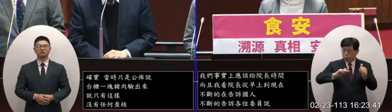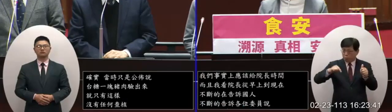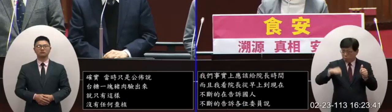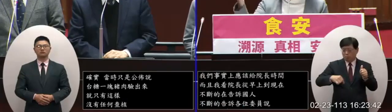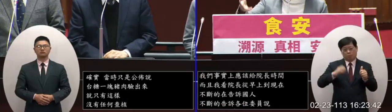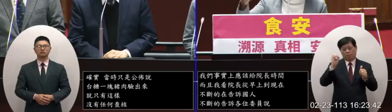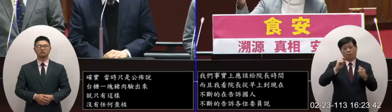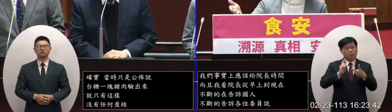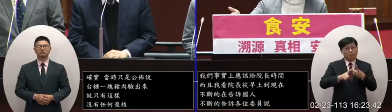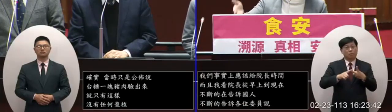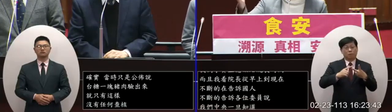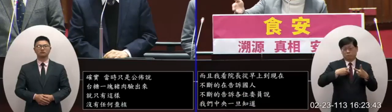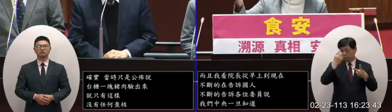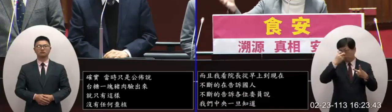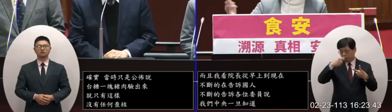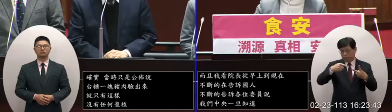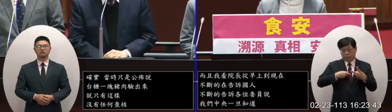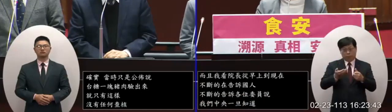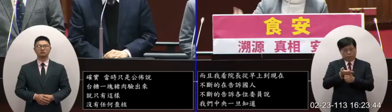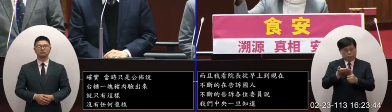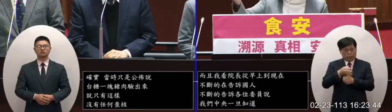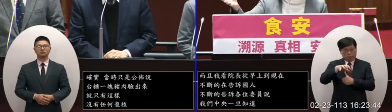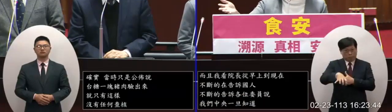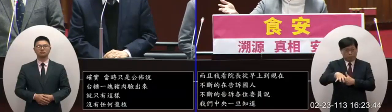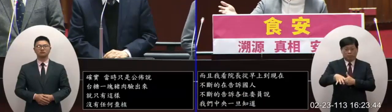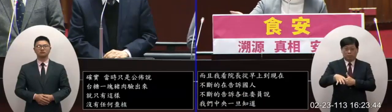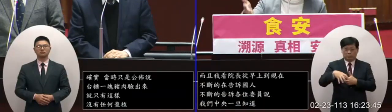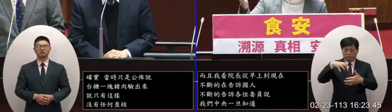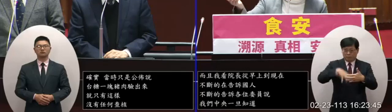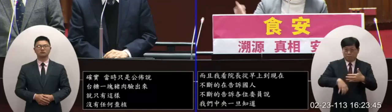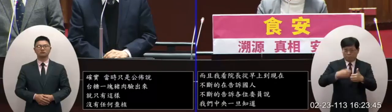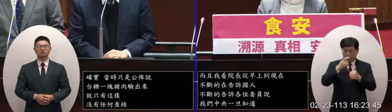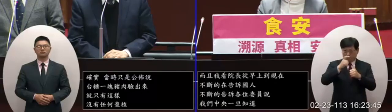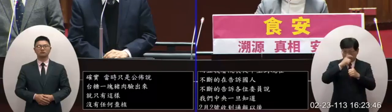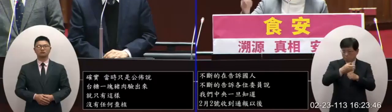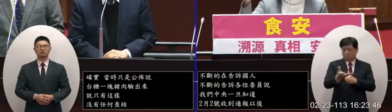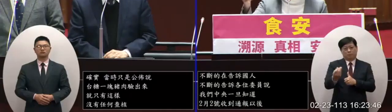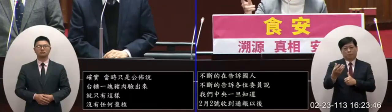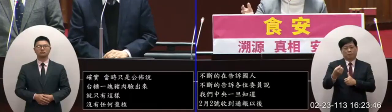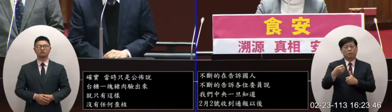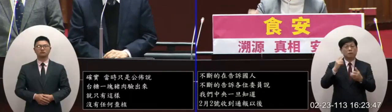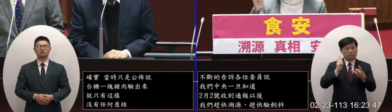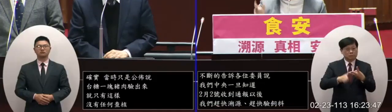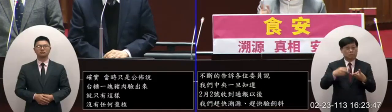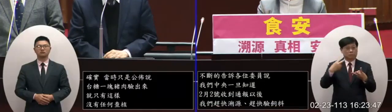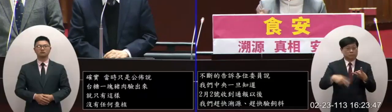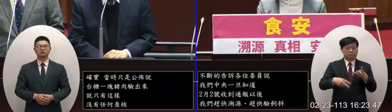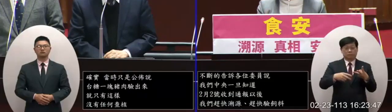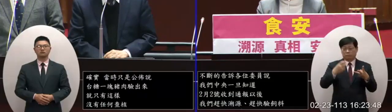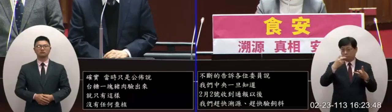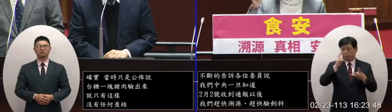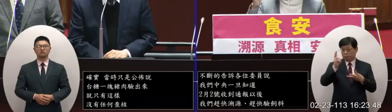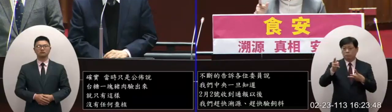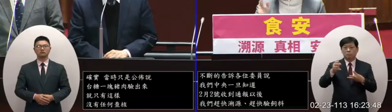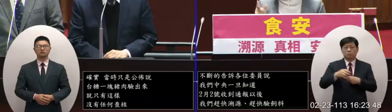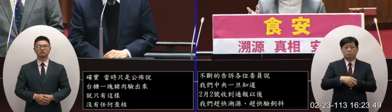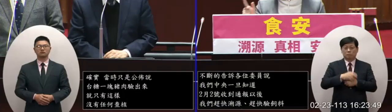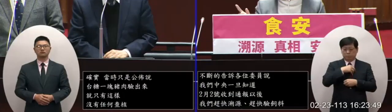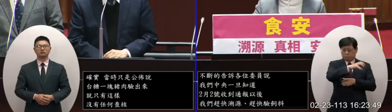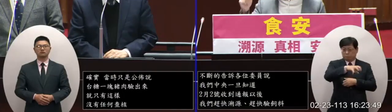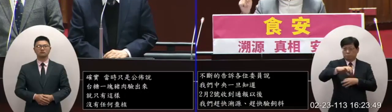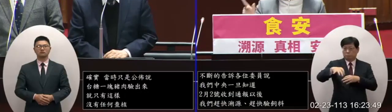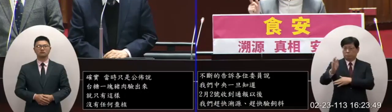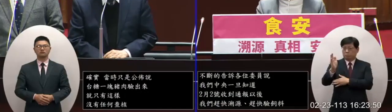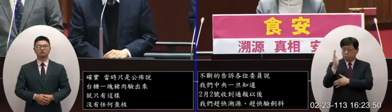料那邊沒有我們也去驗屠宰分裝有沒有也說沒有那甚至呢我們要求跟各